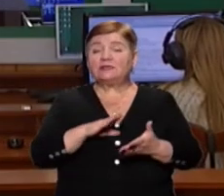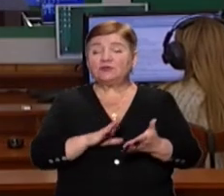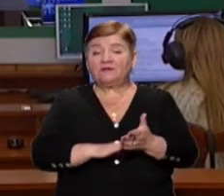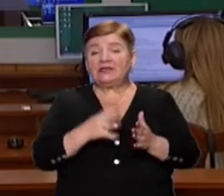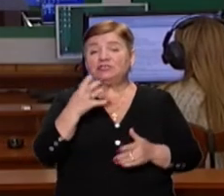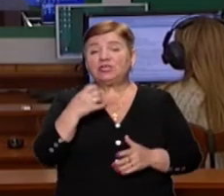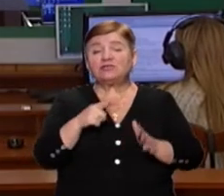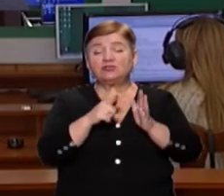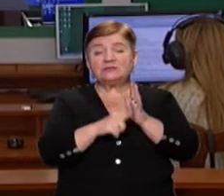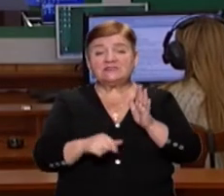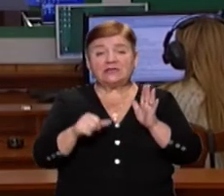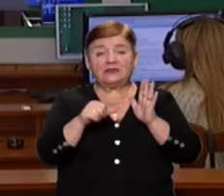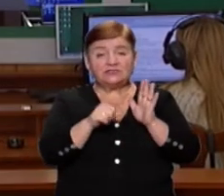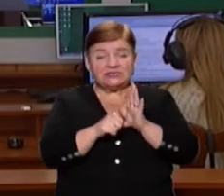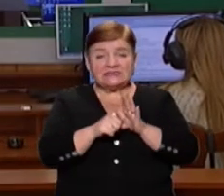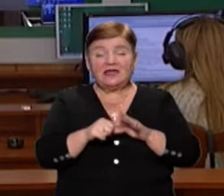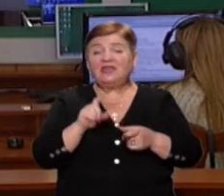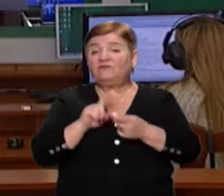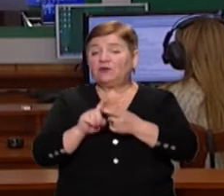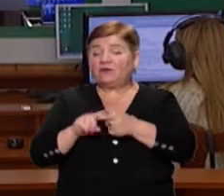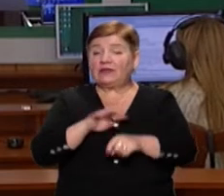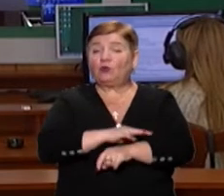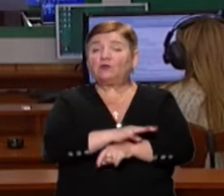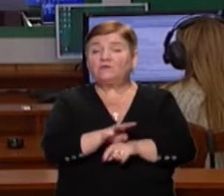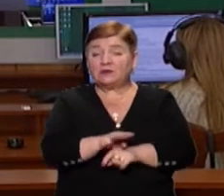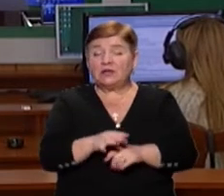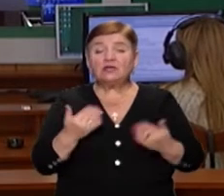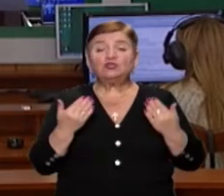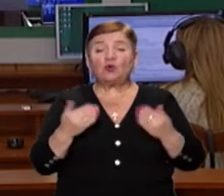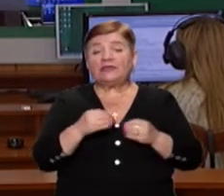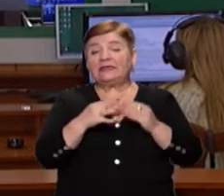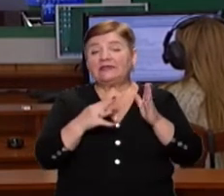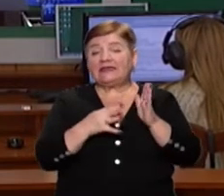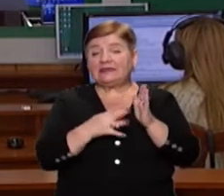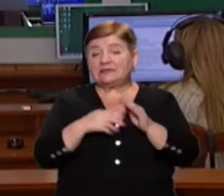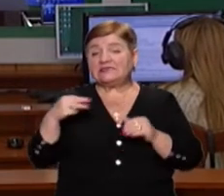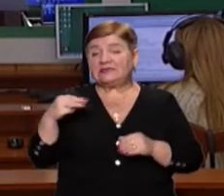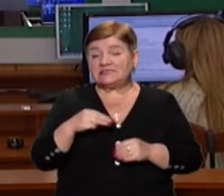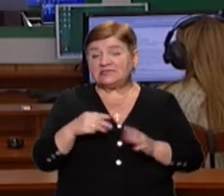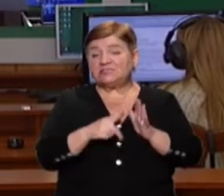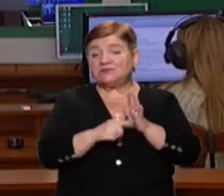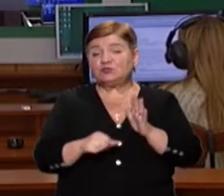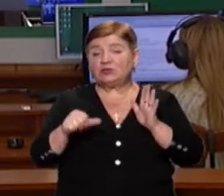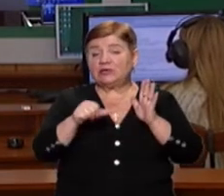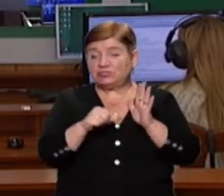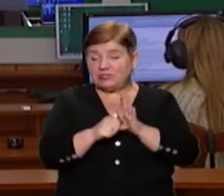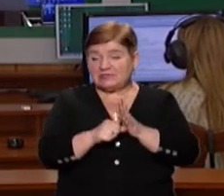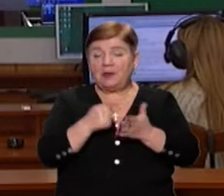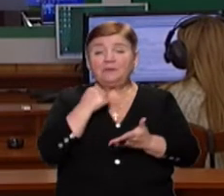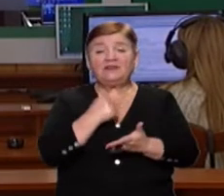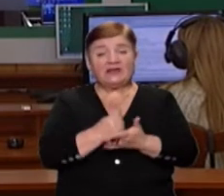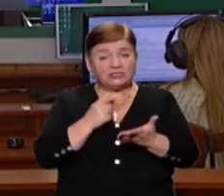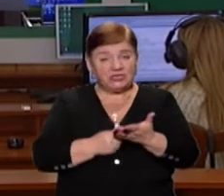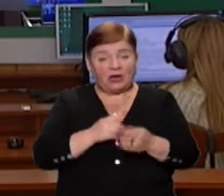476 нових випадків інфікування коронавірусом. Тому на сьогодні 19 706 підтверджених захворювань на ковід